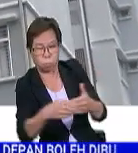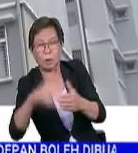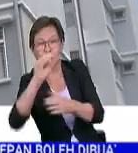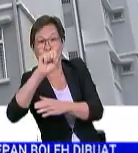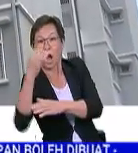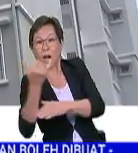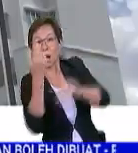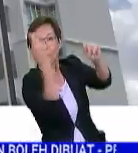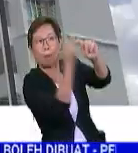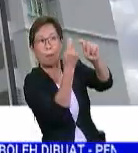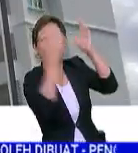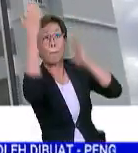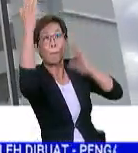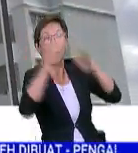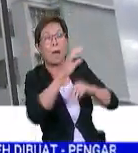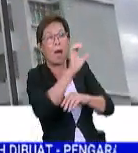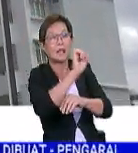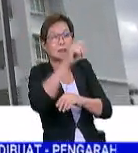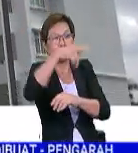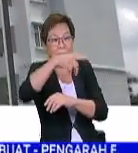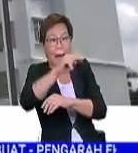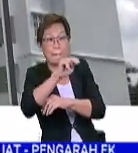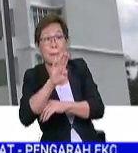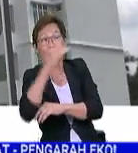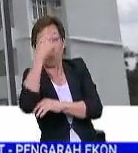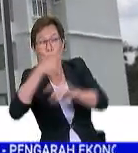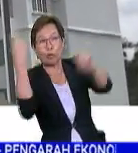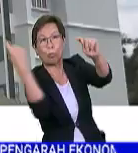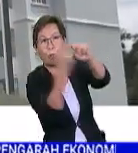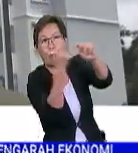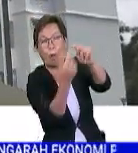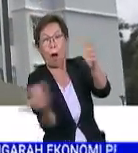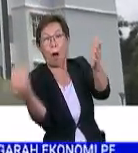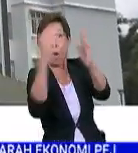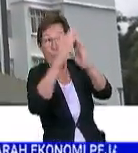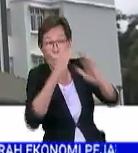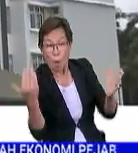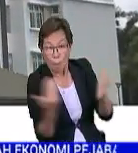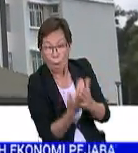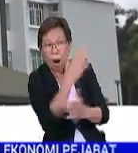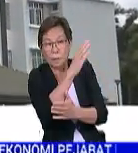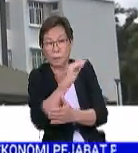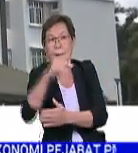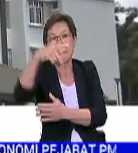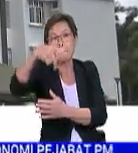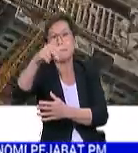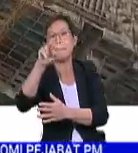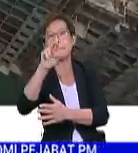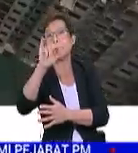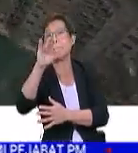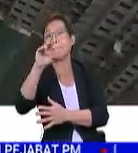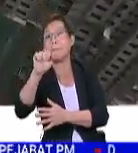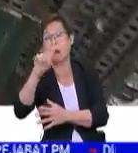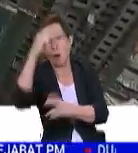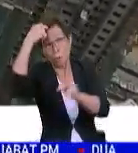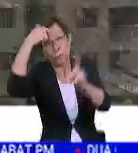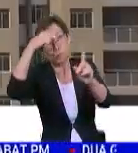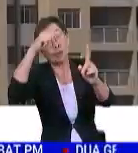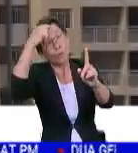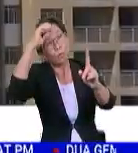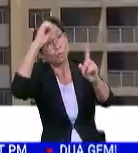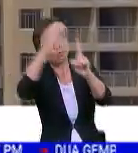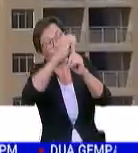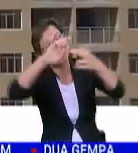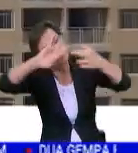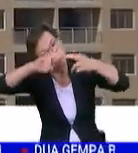Syarikat Perumahan Negara Berhad SPNB untuk pembinaan semula dan perbandanan prima Malaysia prima bagi tujuan baik pulih